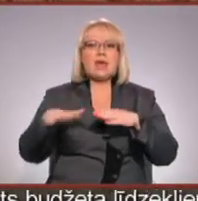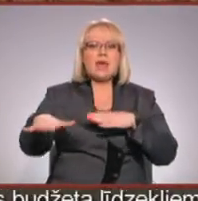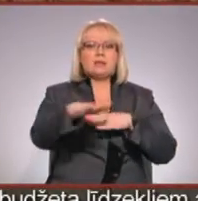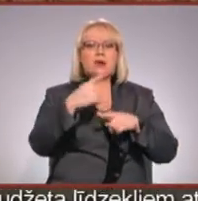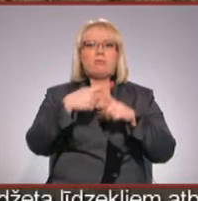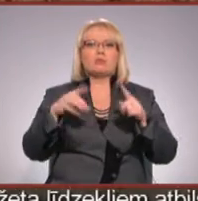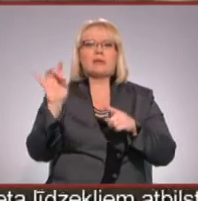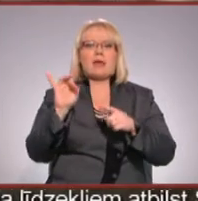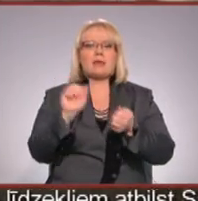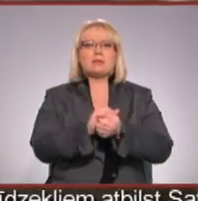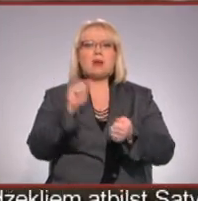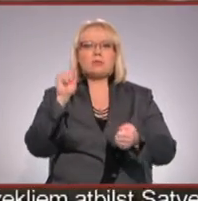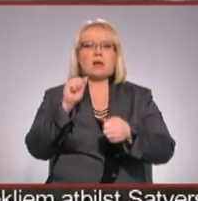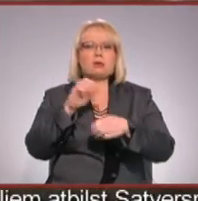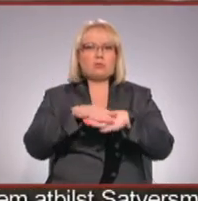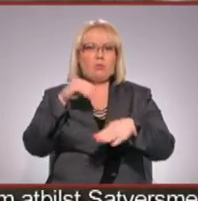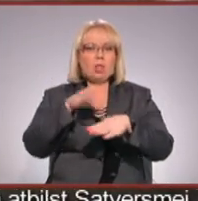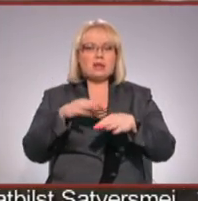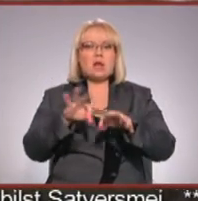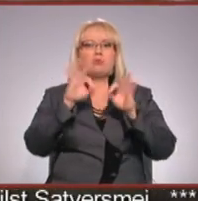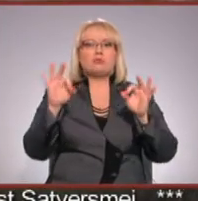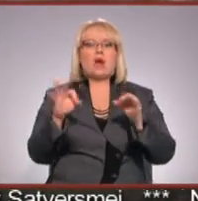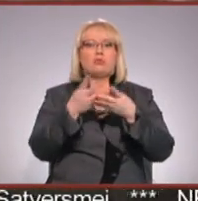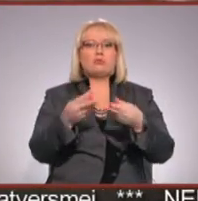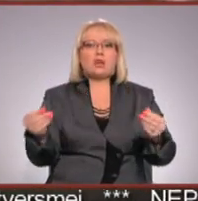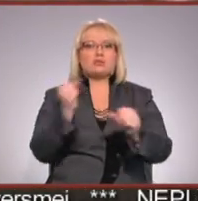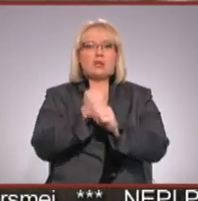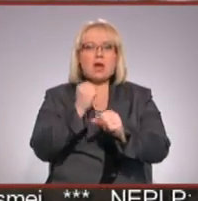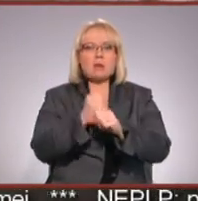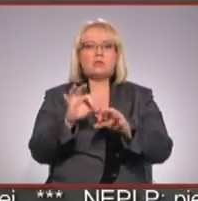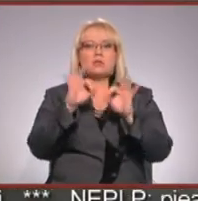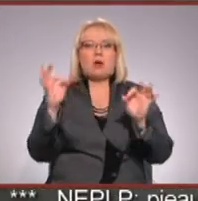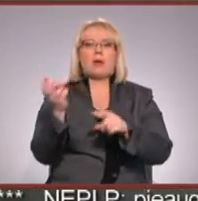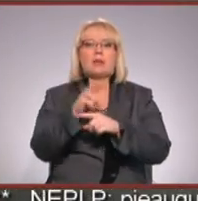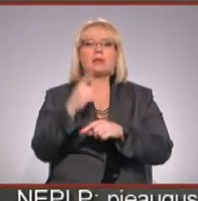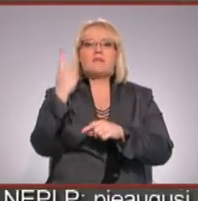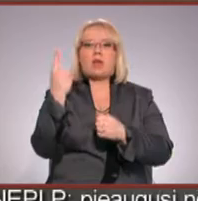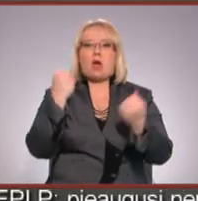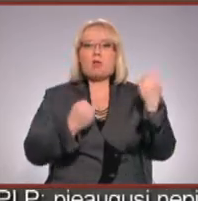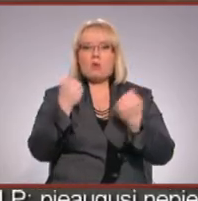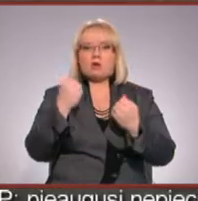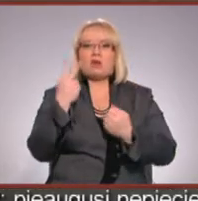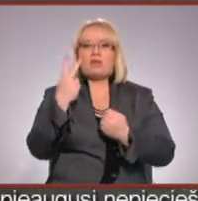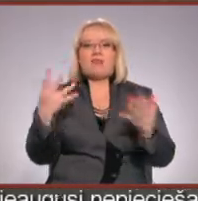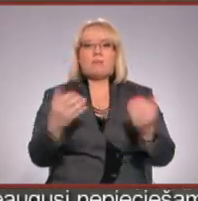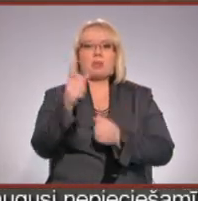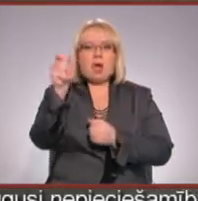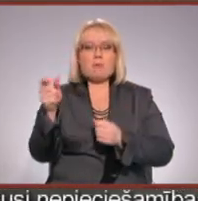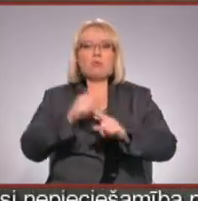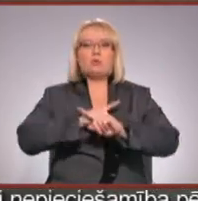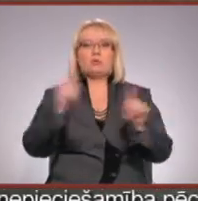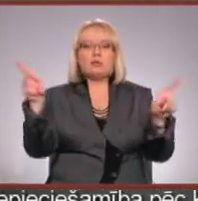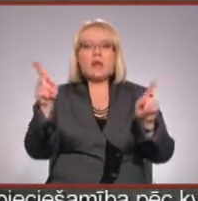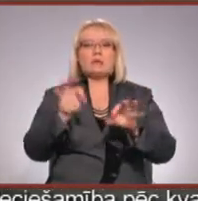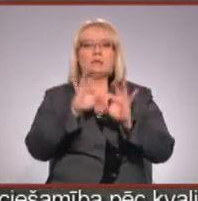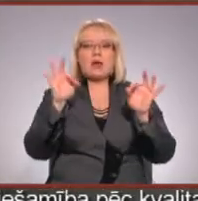pushektāras sausās kūles. Lai uzsāktu dzēšanas darbus, sākumā ieradās viena automašīna ar diviem glābējiem, kuri uzreiz